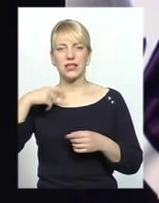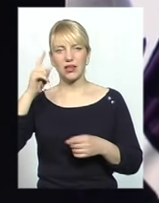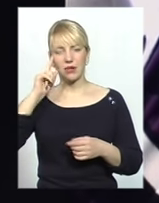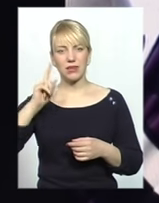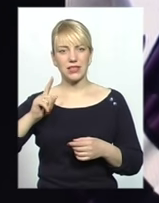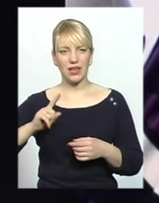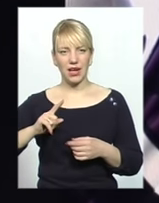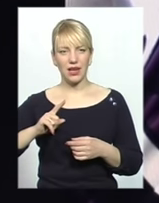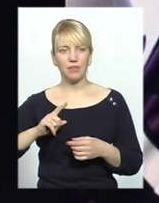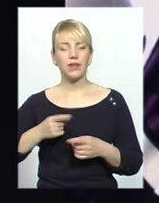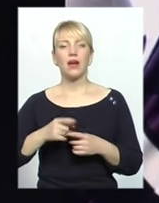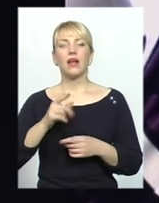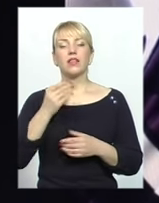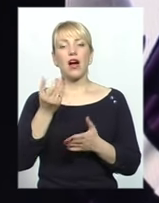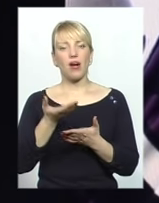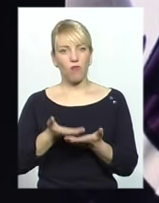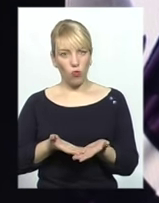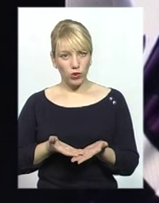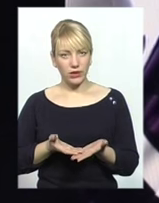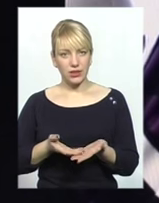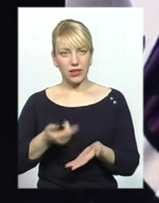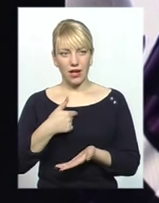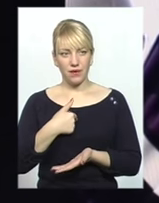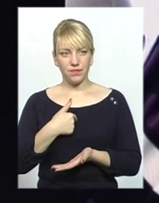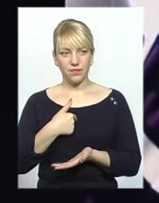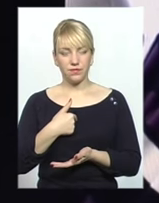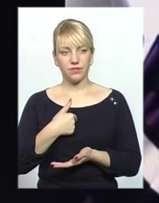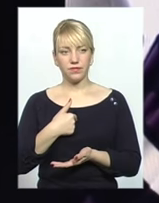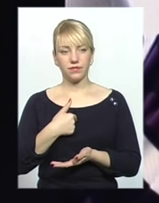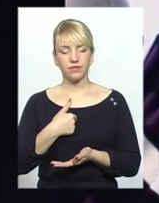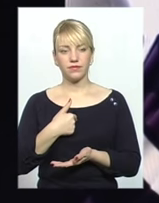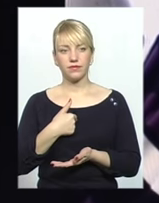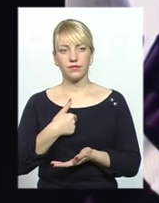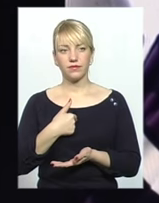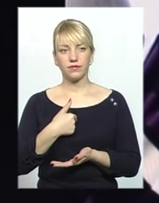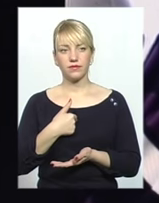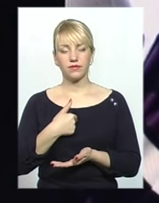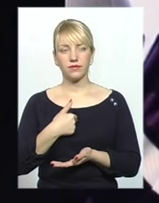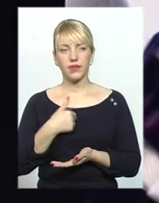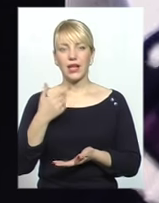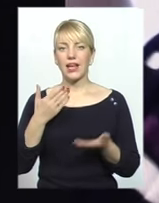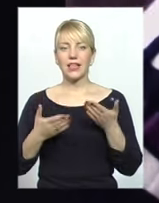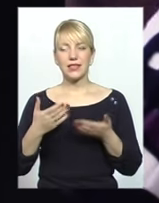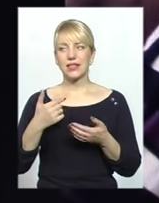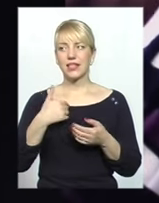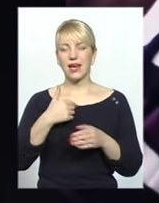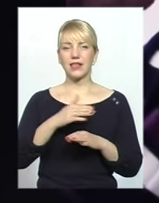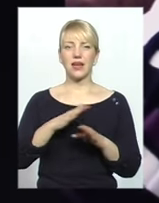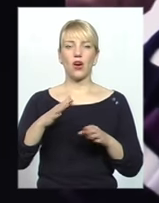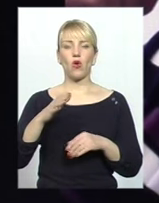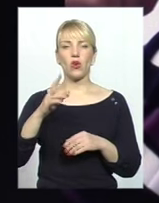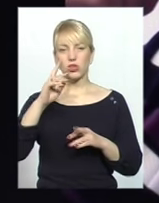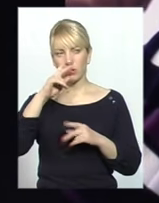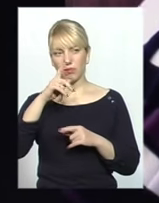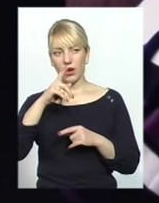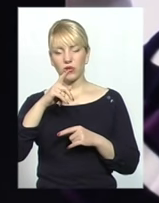якщо я не вийшаюся, дословно я не помню, але вона